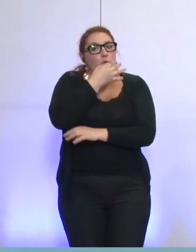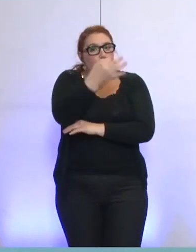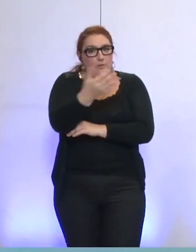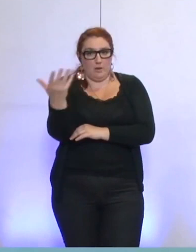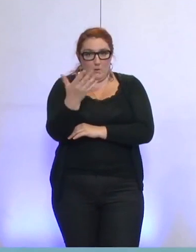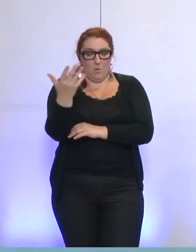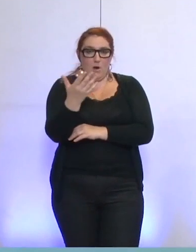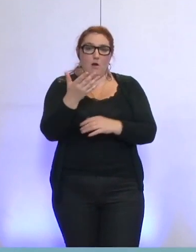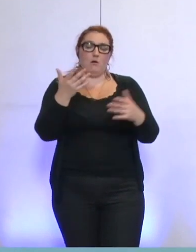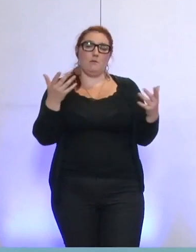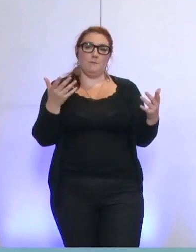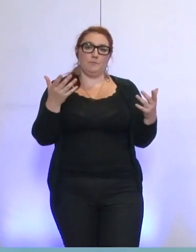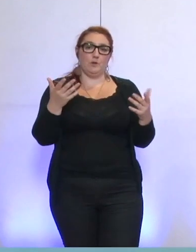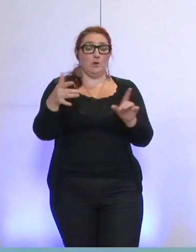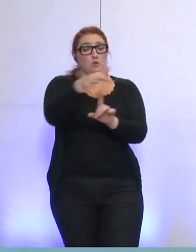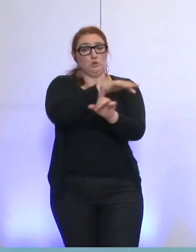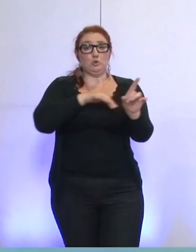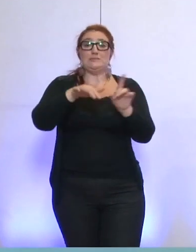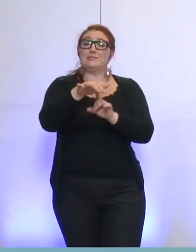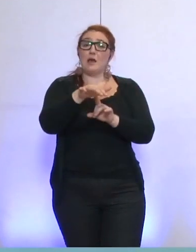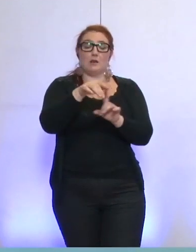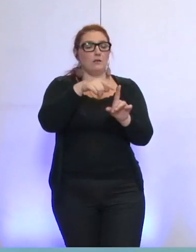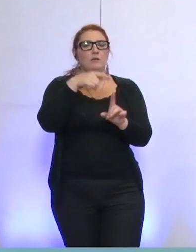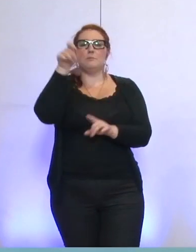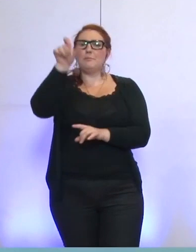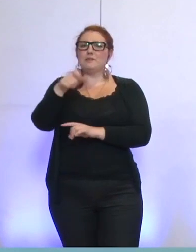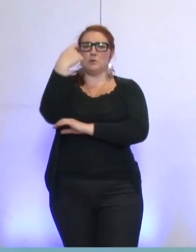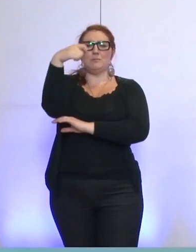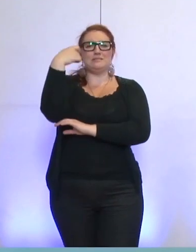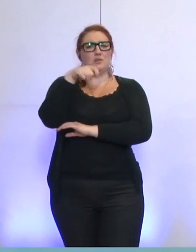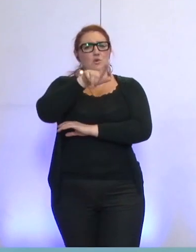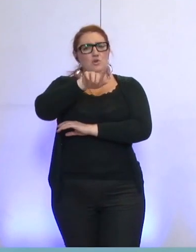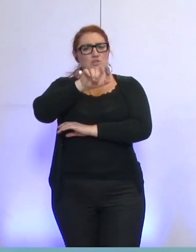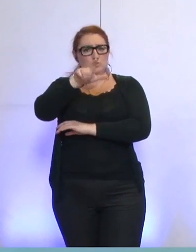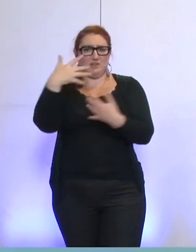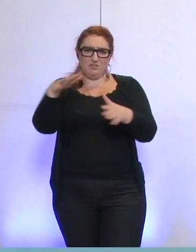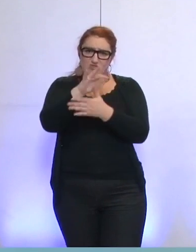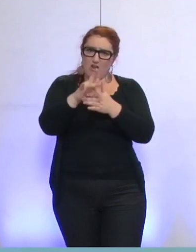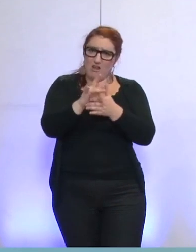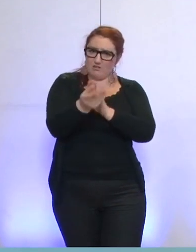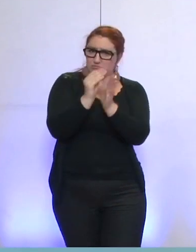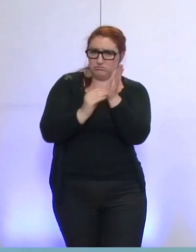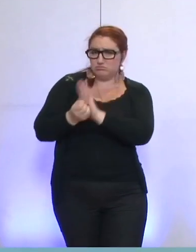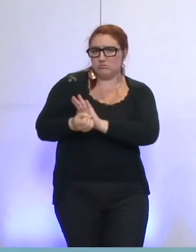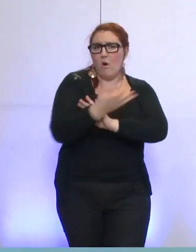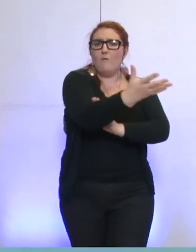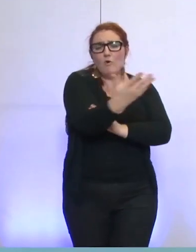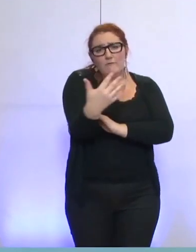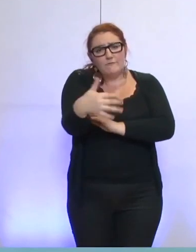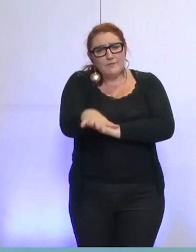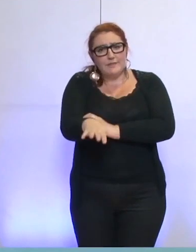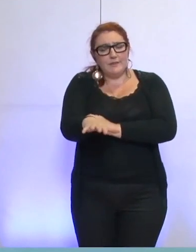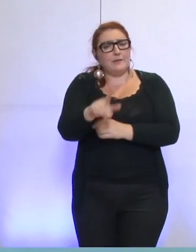dimension sociale, le président de G.E.G. vous l'a déjà écrit, il y aura maintien